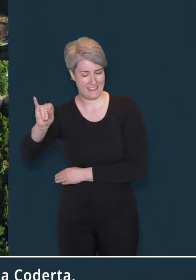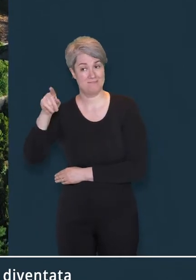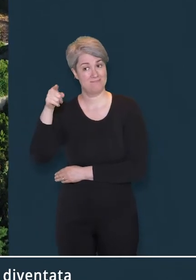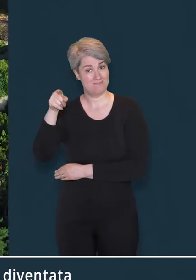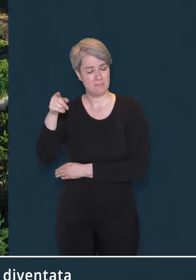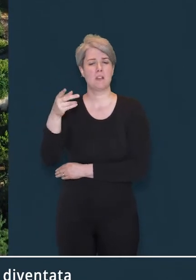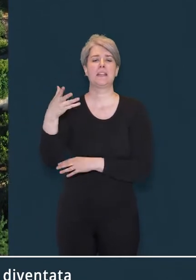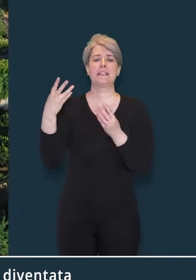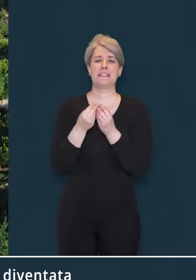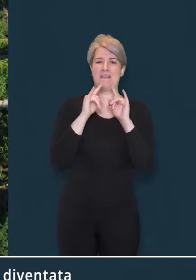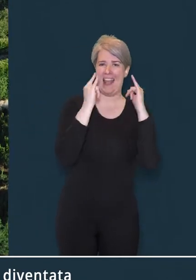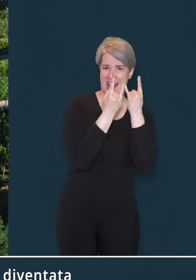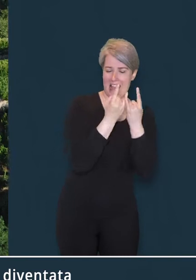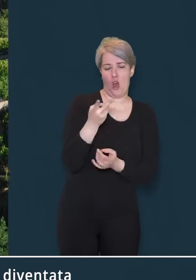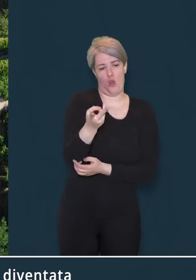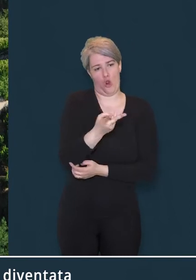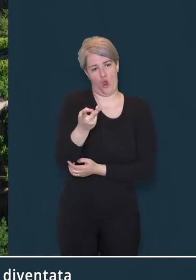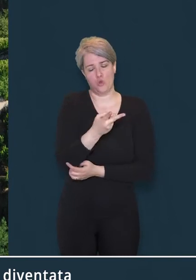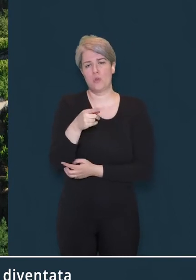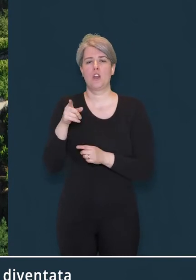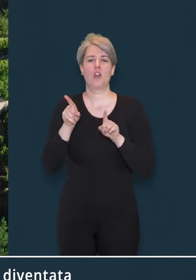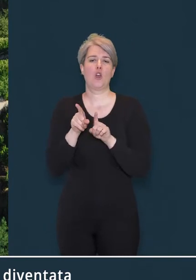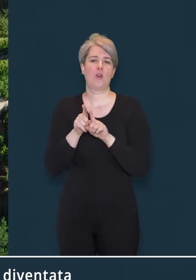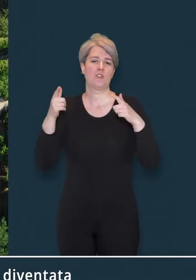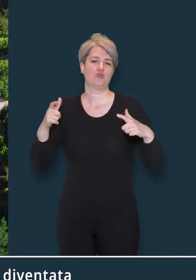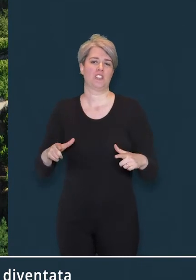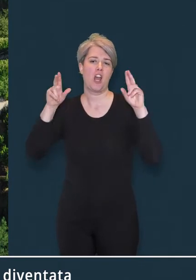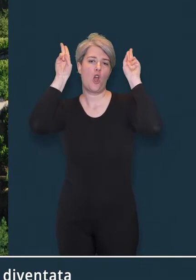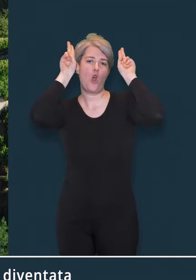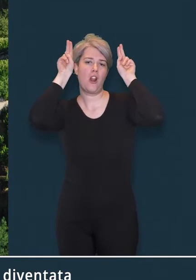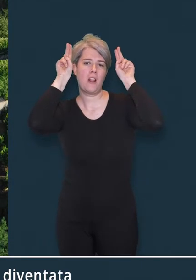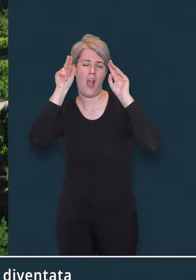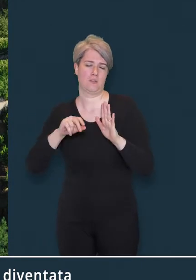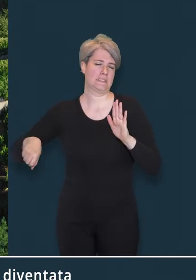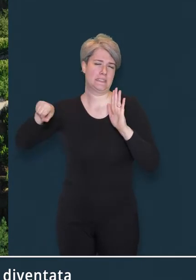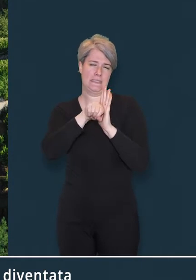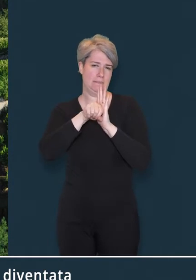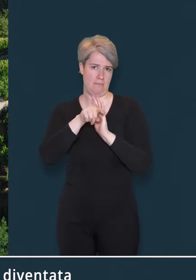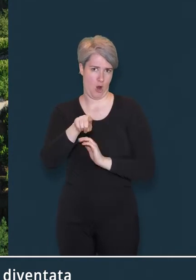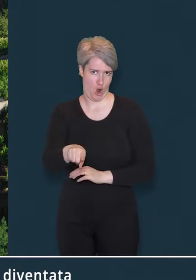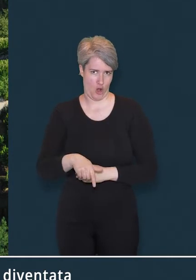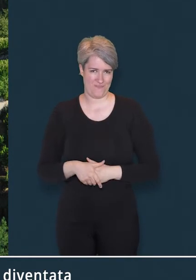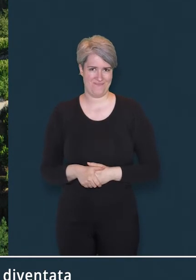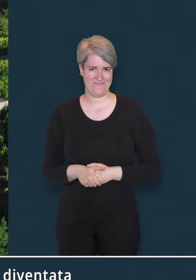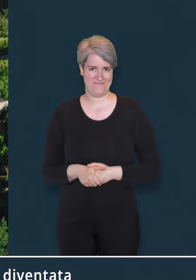che insieme al castello è ormai diventata icona di questa città.